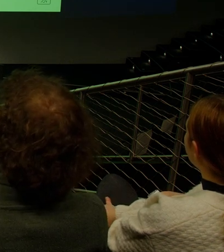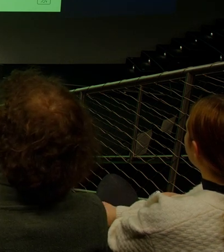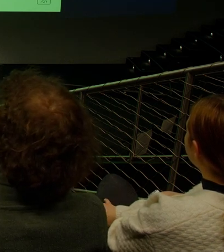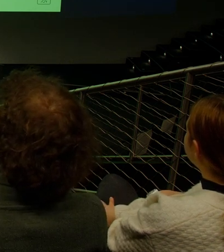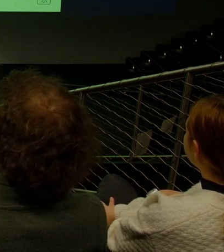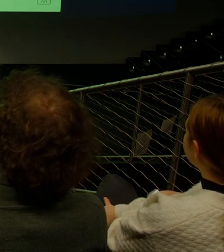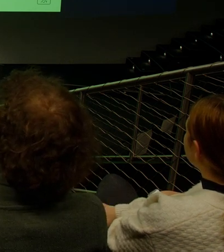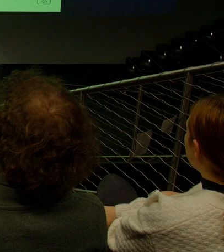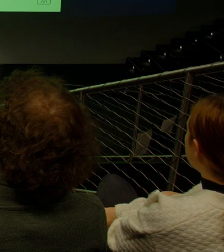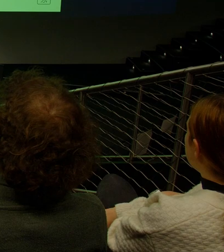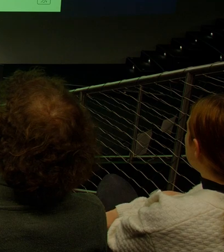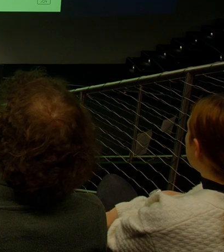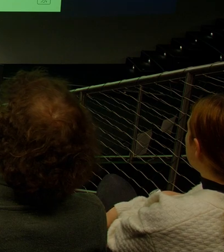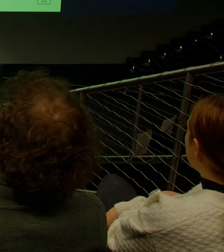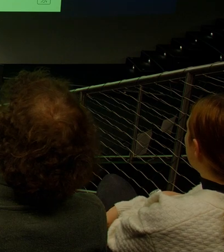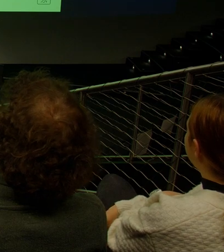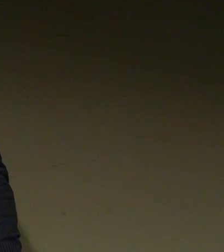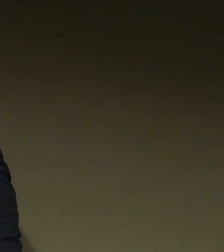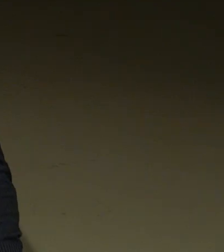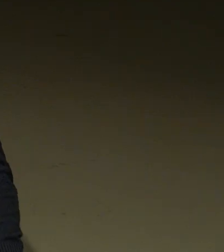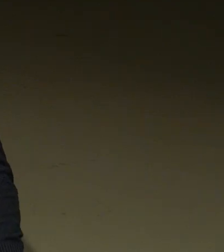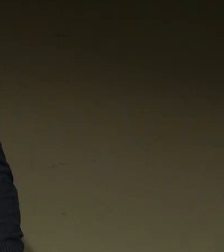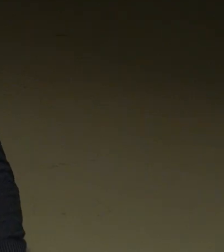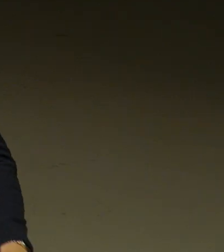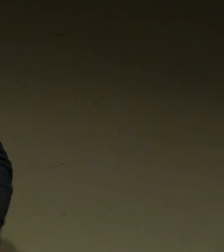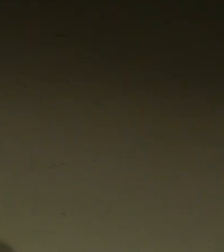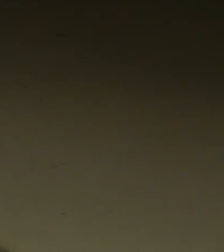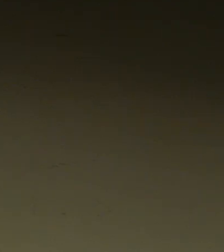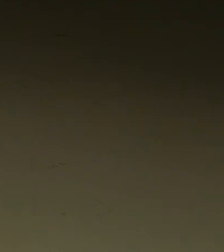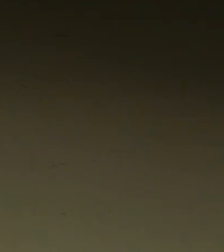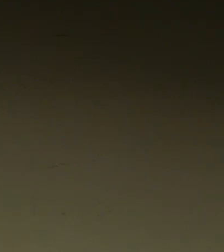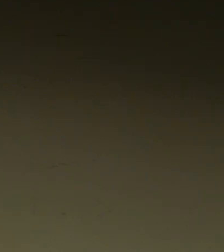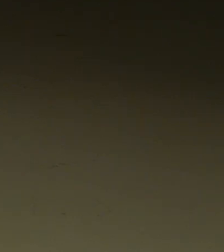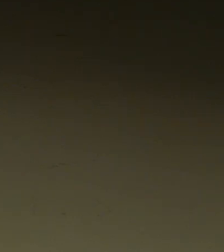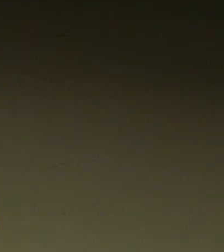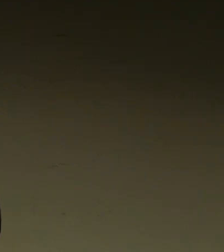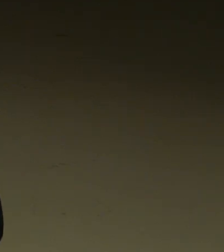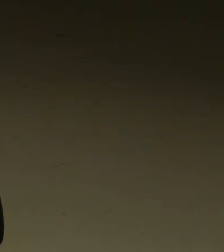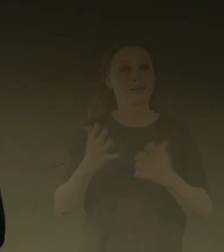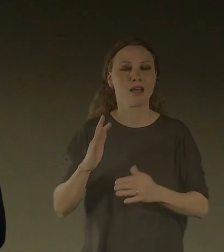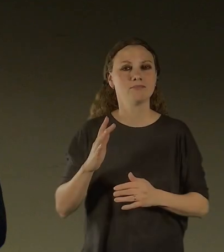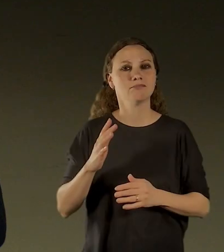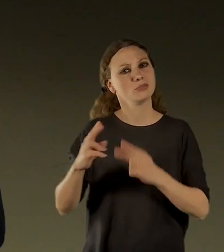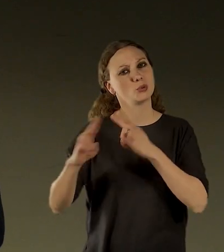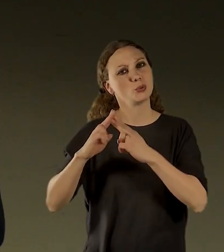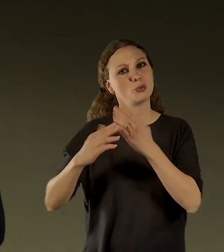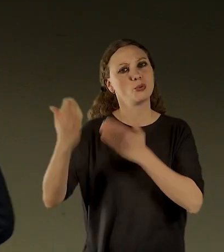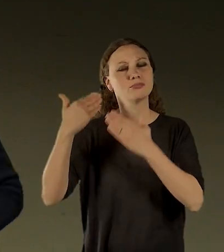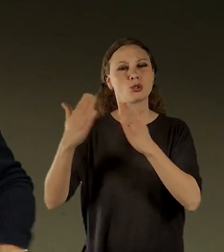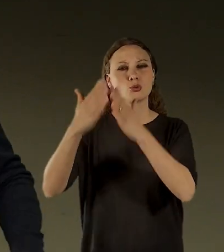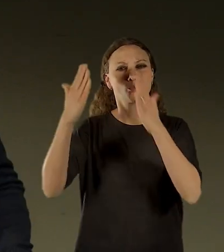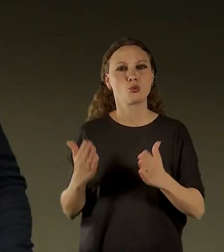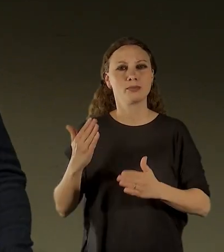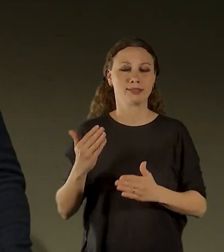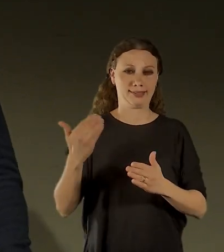daní. Je to projekt, který se věnuje obnově historického domu, konkrétně domu pážat v Kanovnické